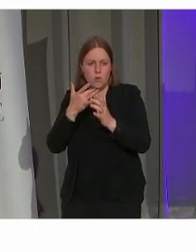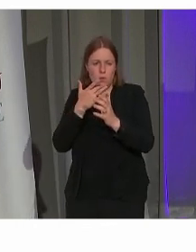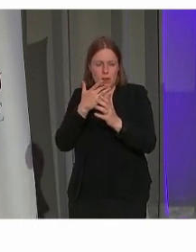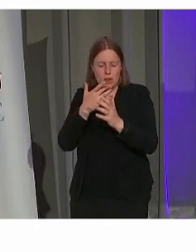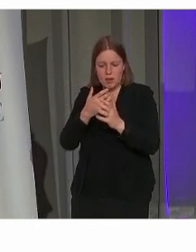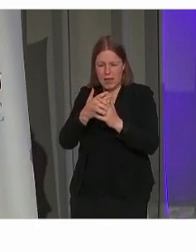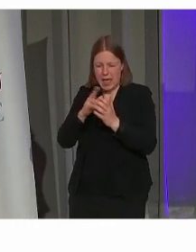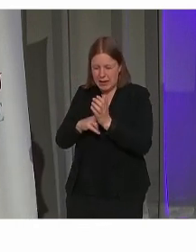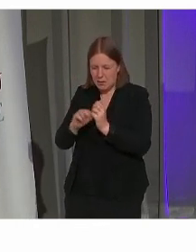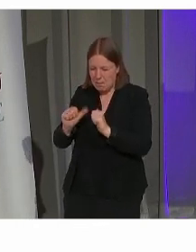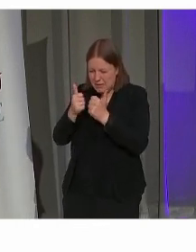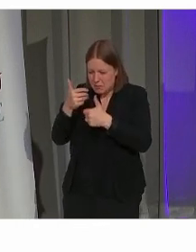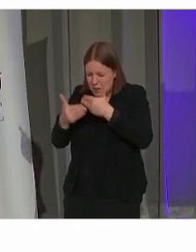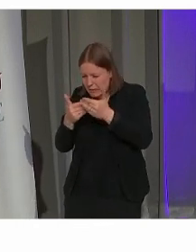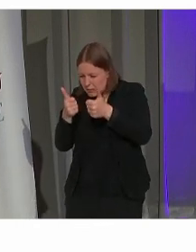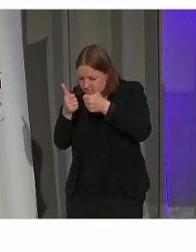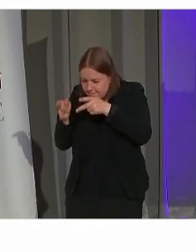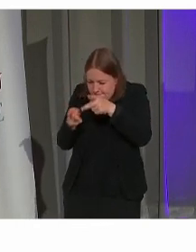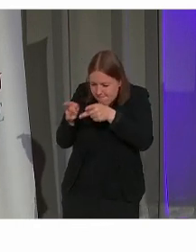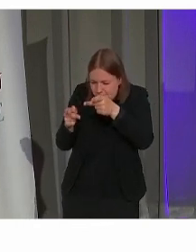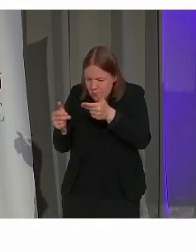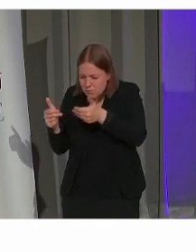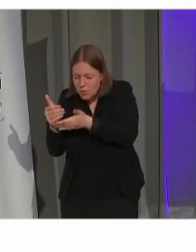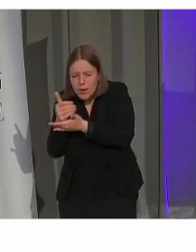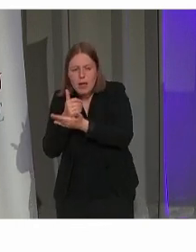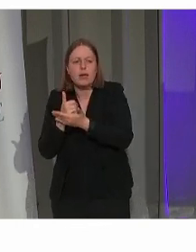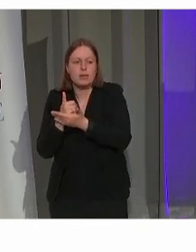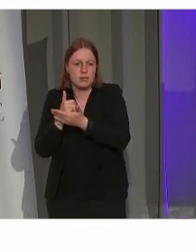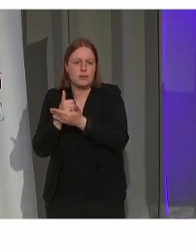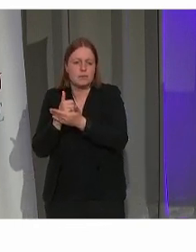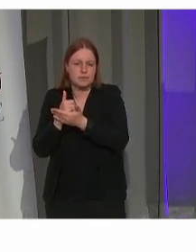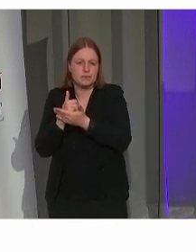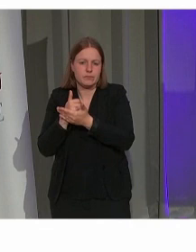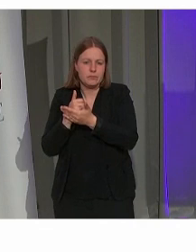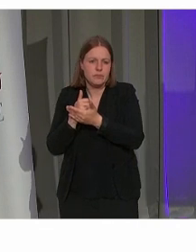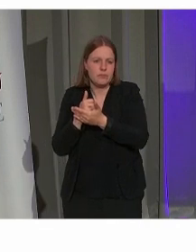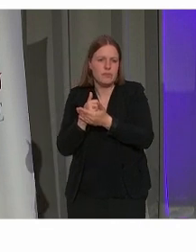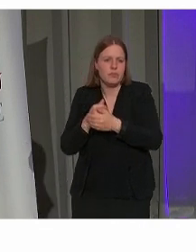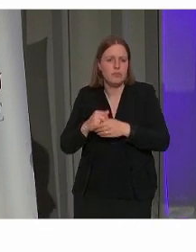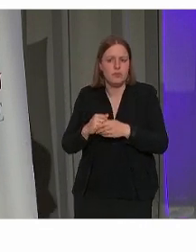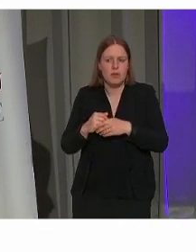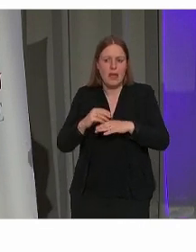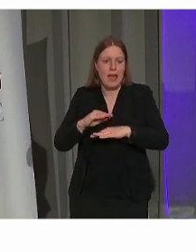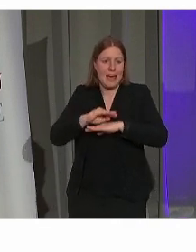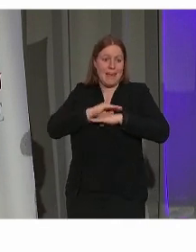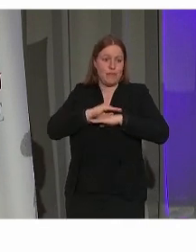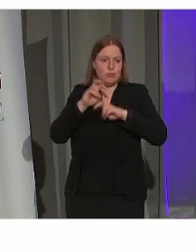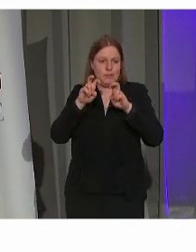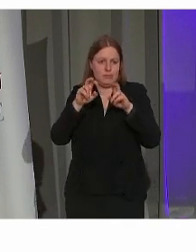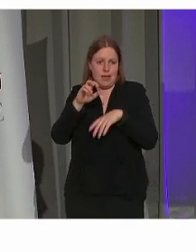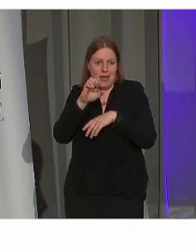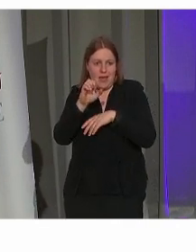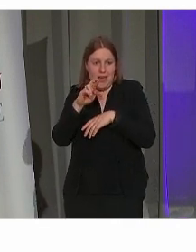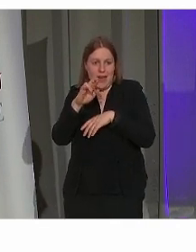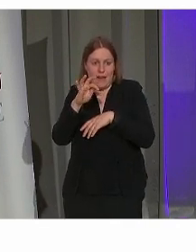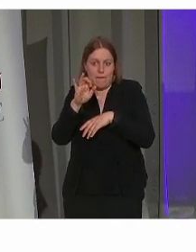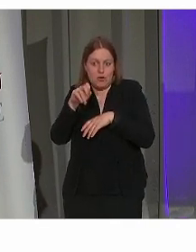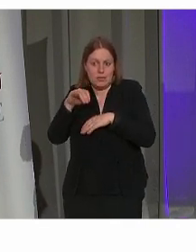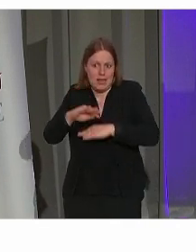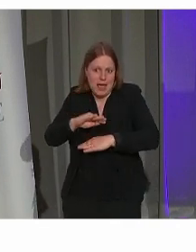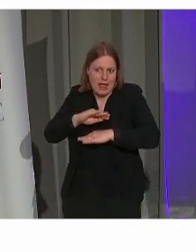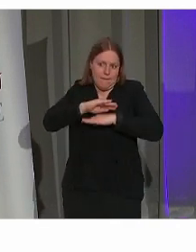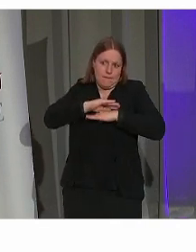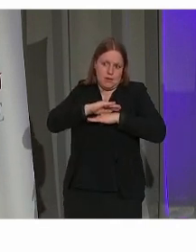behouden en wil gaan bewaren. Het zit al in de term erfgoed zelf, die erfenis van de gebouwen en de